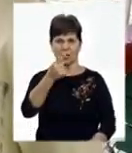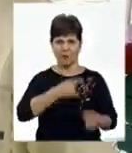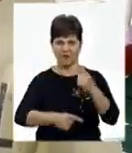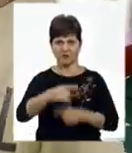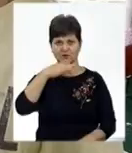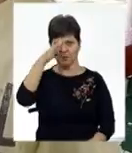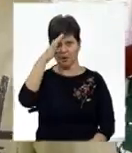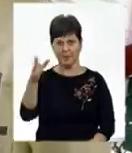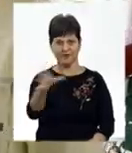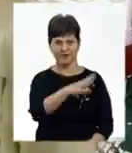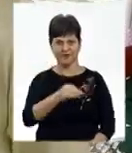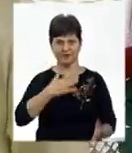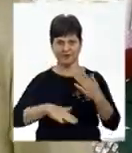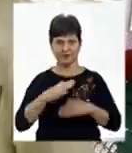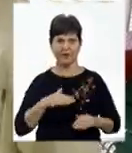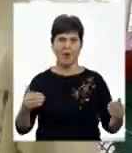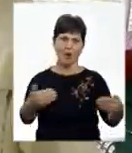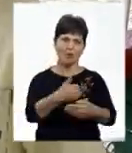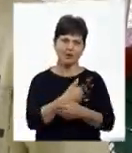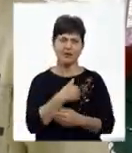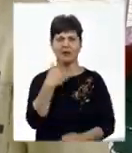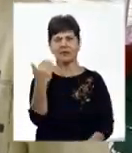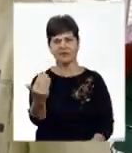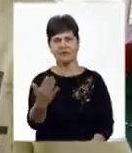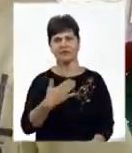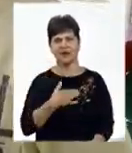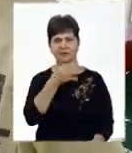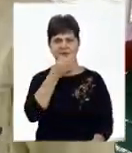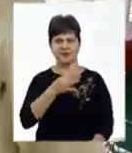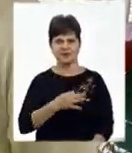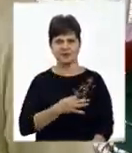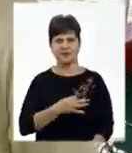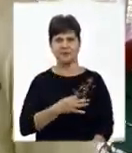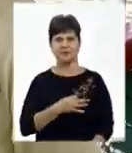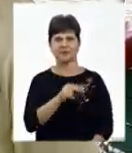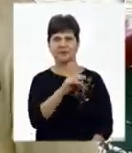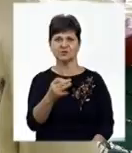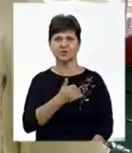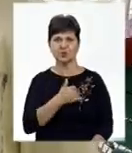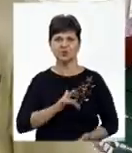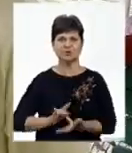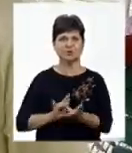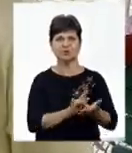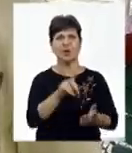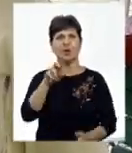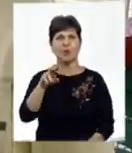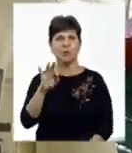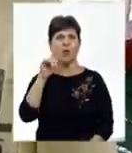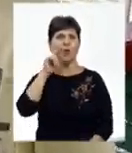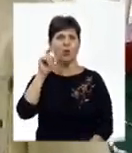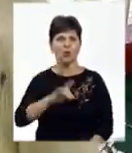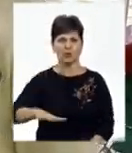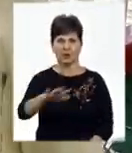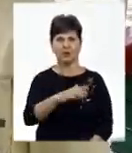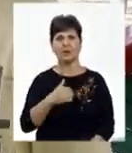зраділи, його обійняли і він нам сказав, чи хочете ви подорожувати по Україні. Ми,